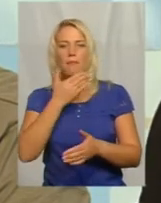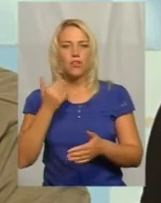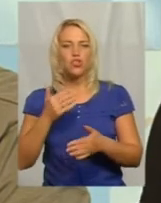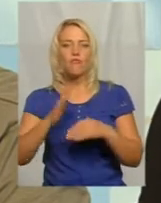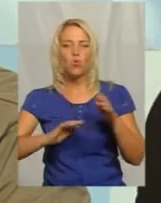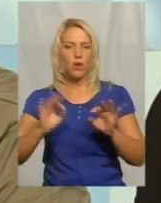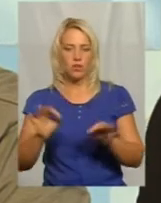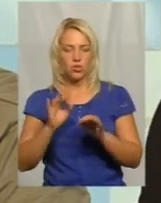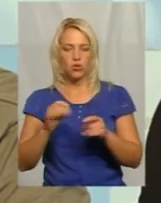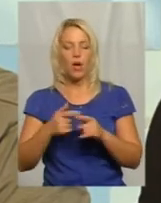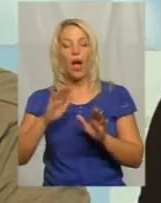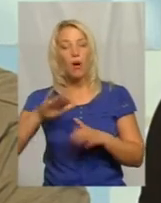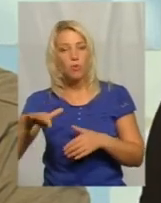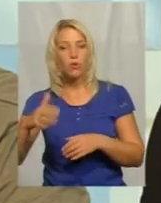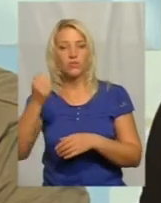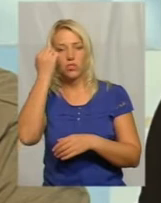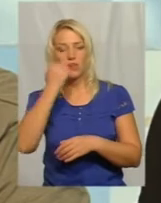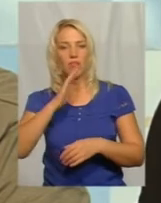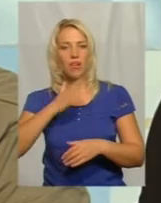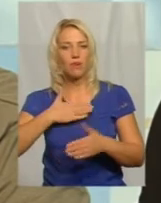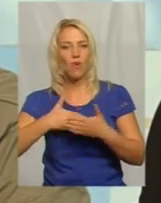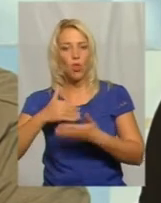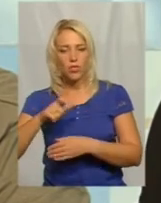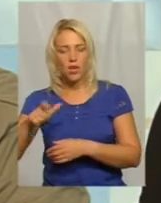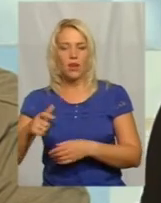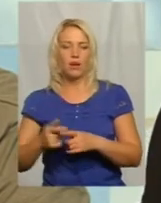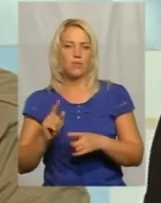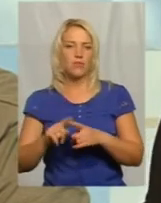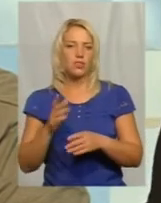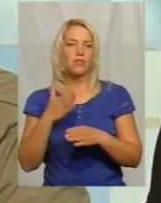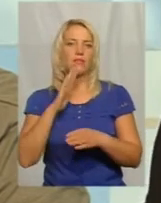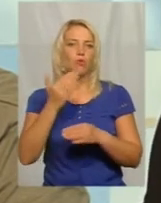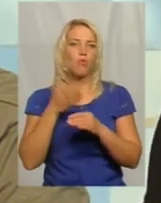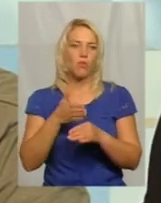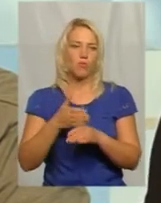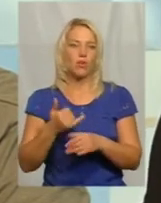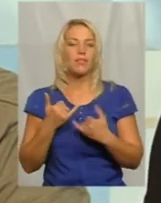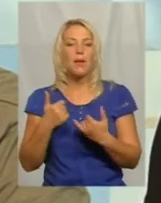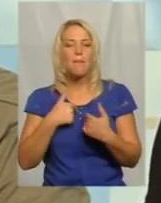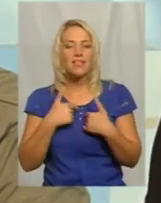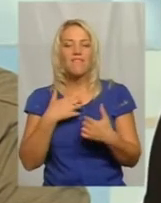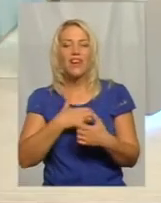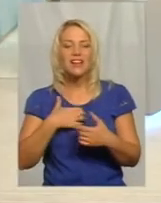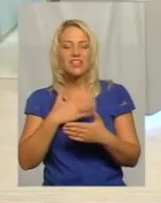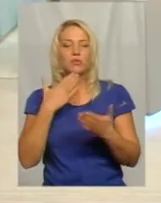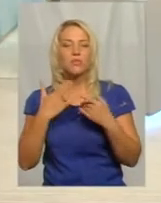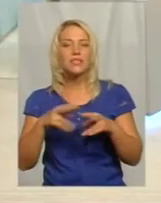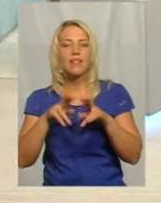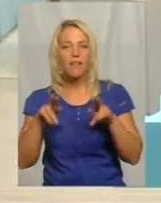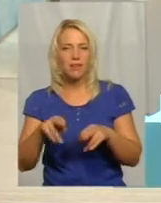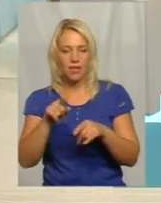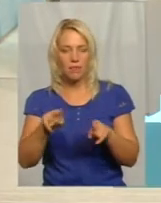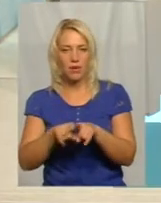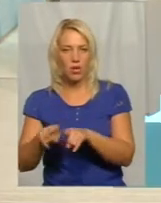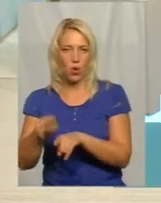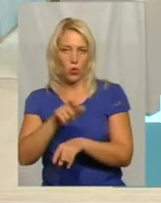людям небайдужим, які допомагають добровольцям. Тому для мене дуже важливо спілкування саме з такими, бо я вважаю, що добровольці